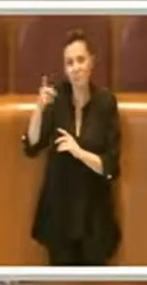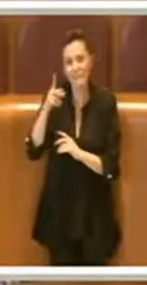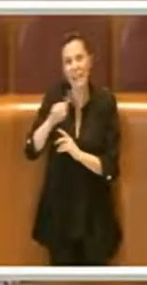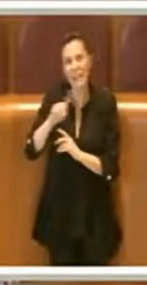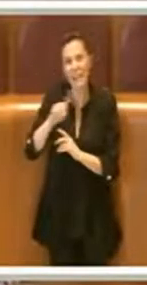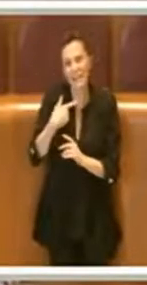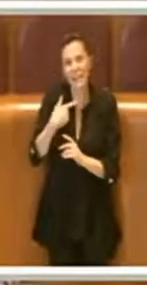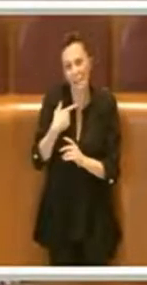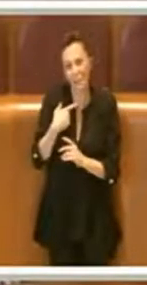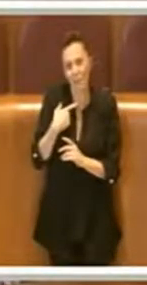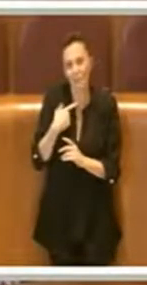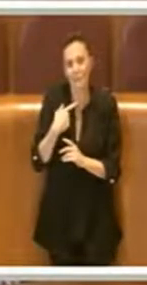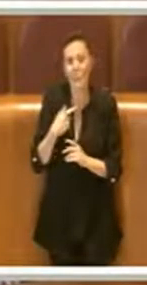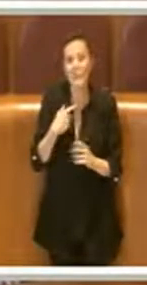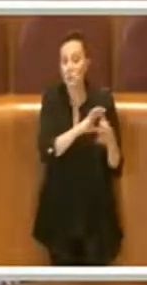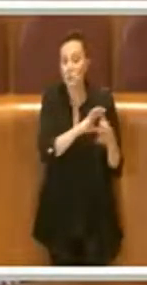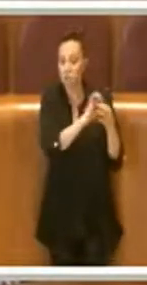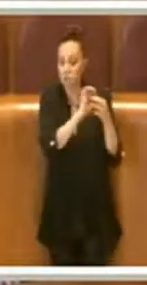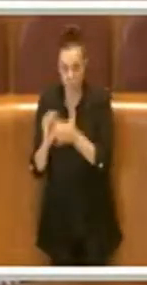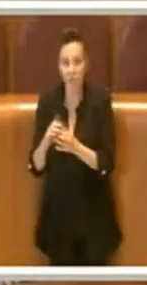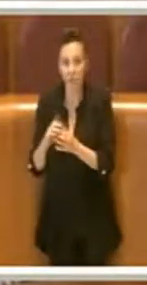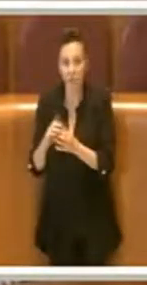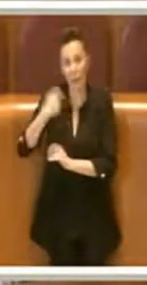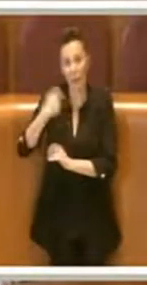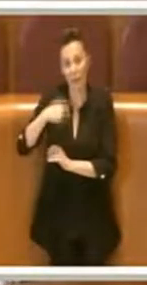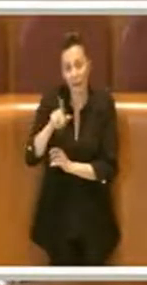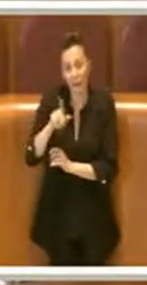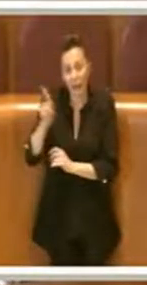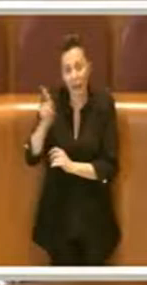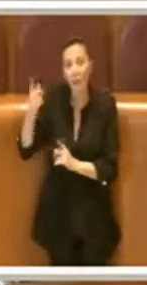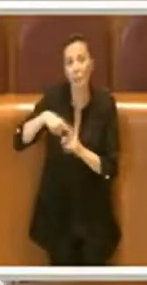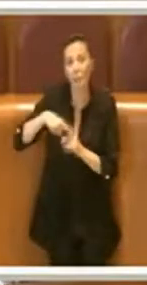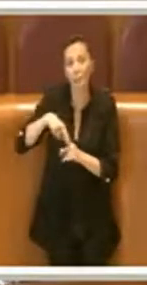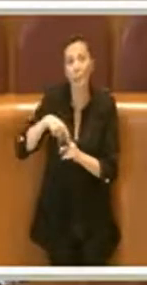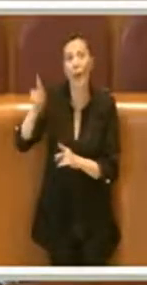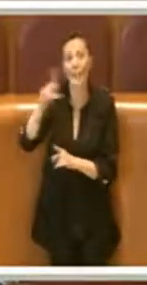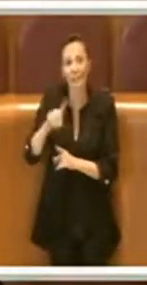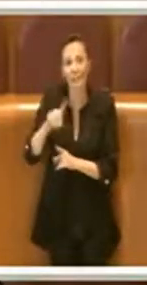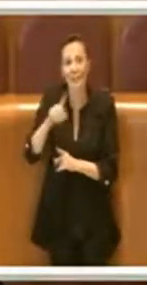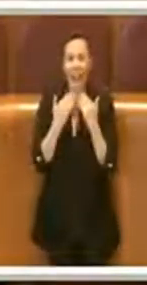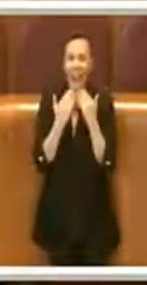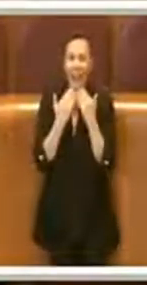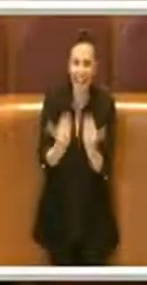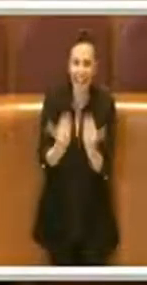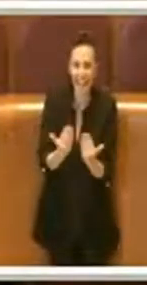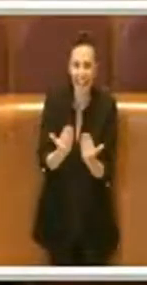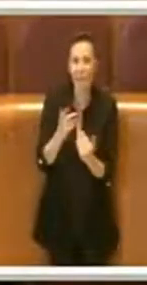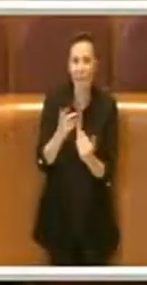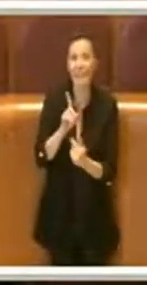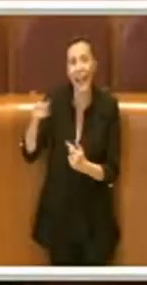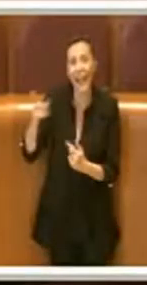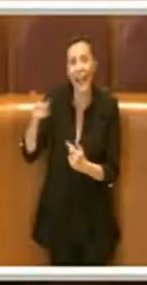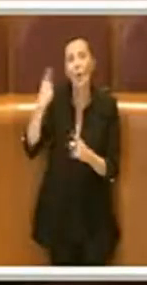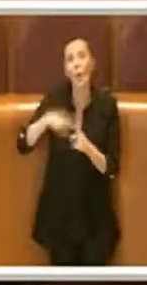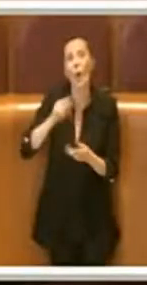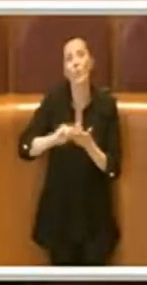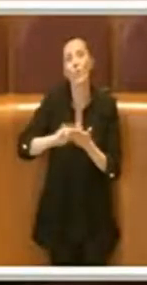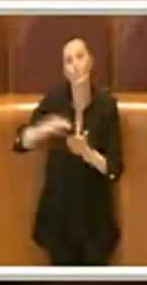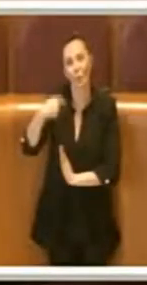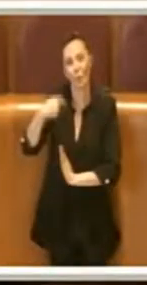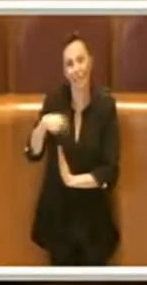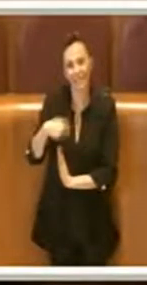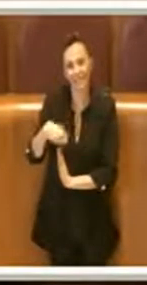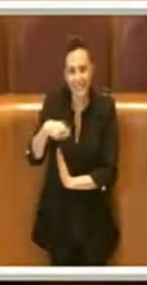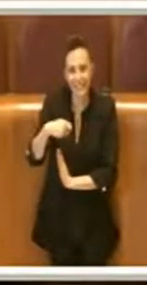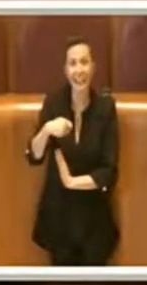Mi associo a Depriamo, lei, ai ringraziamenti a tutti gli uffici, ringraziamenti anche a lei e a tutto l'ufficio di Presidenza per